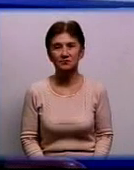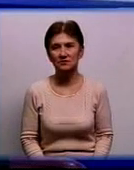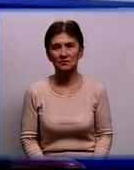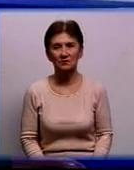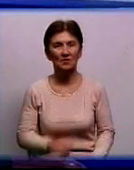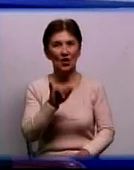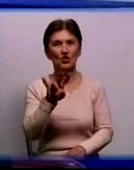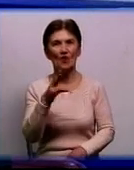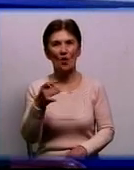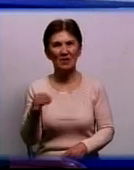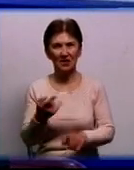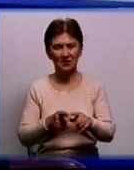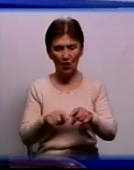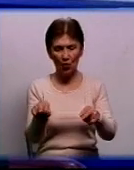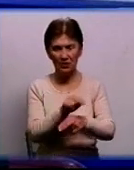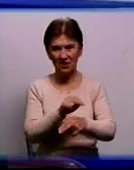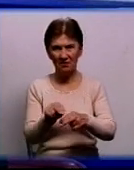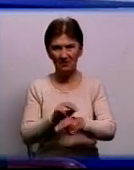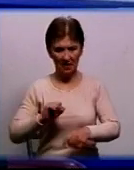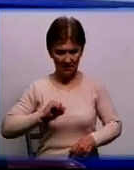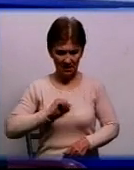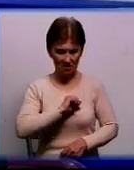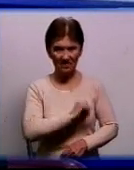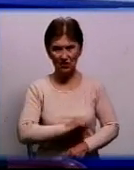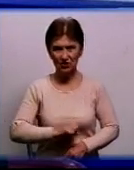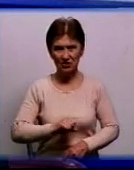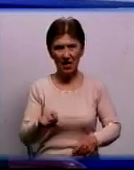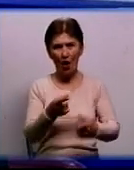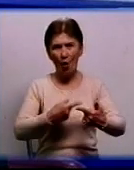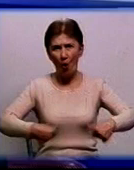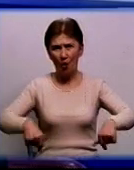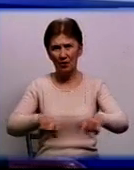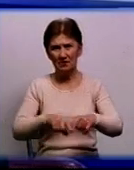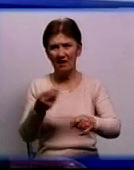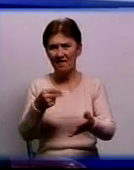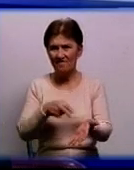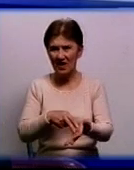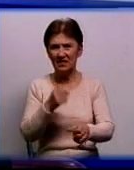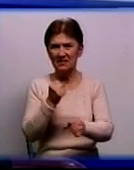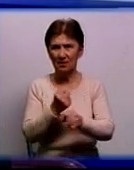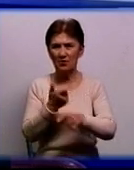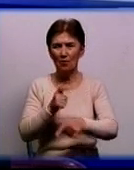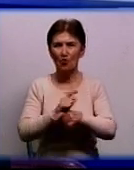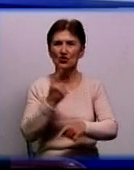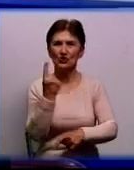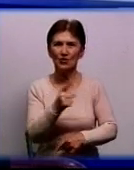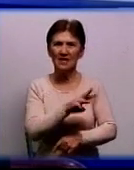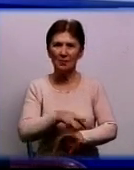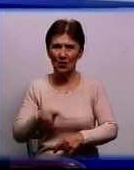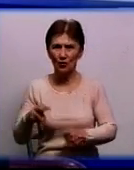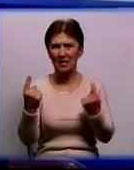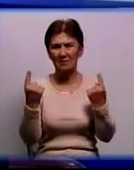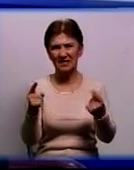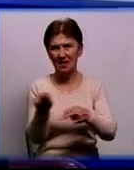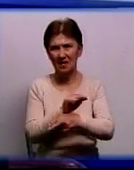У Новомиргороді відремонтували терапевтичне відділення районної лікарні. Вартість робіт склала понад 1 мільйон гривень. Капітальний